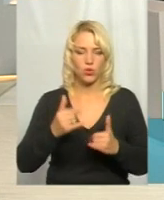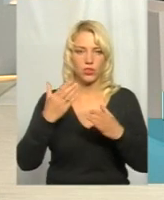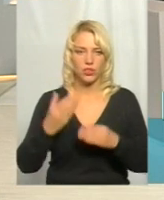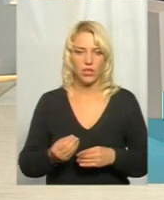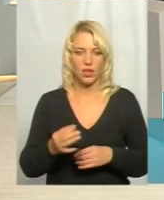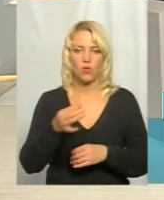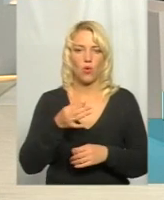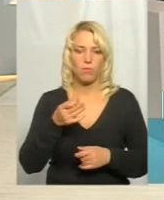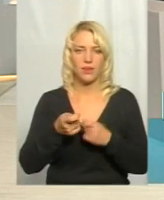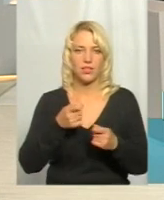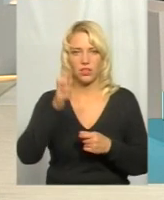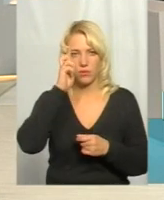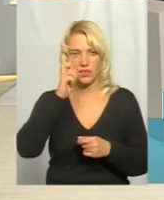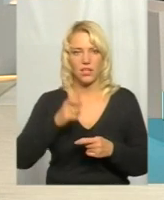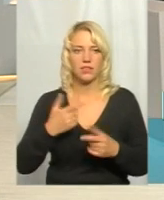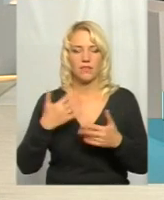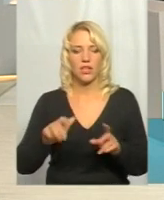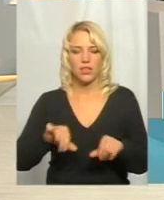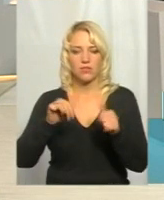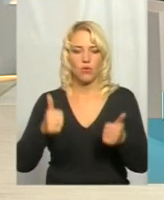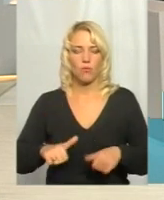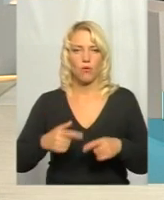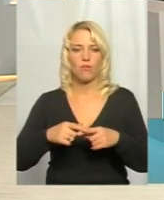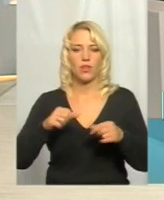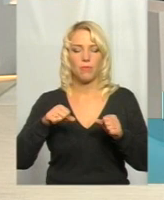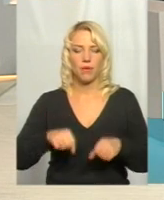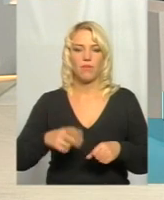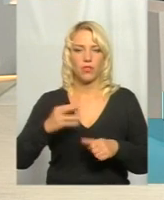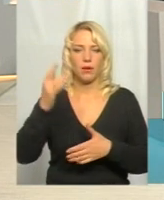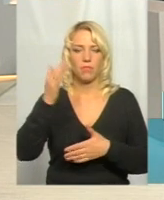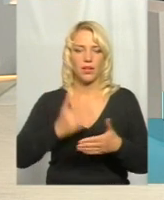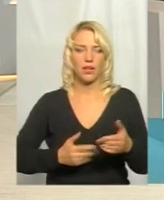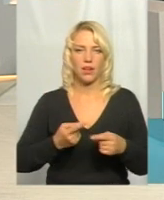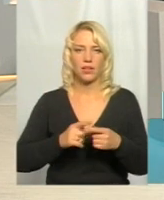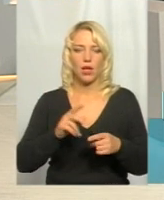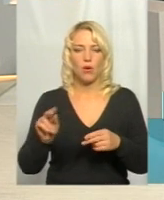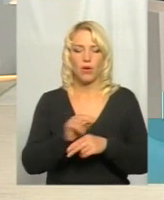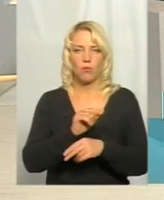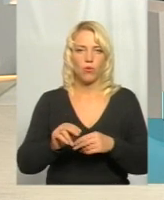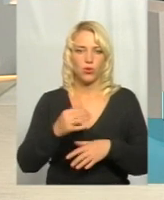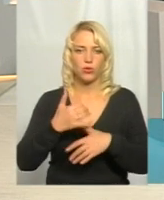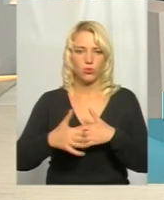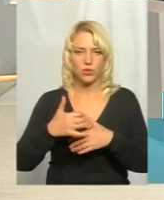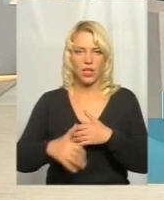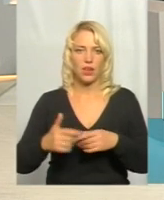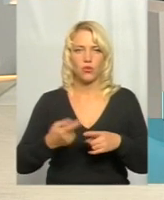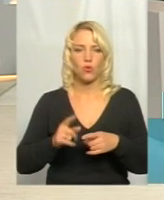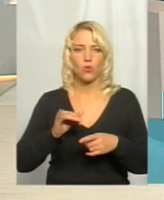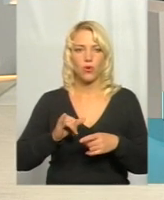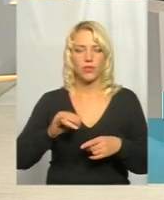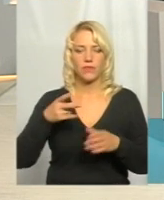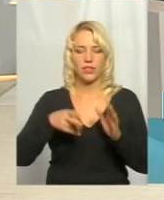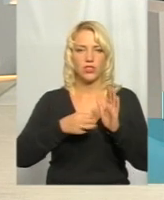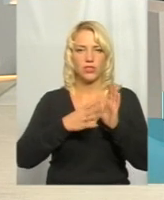адміністрації вже сформовано, направлено нам перелік об'єктів поточного середнього ремонту на 2019 рік. Ми вже